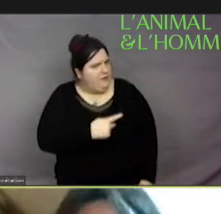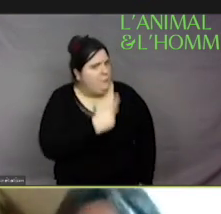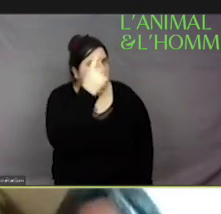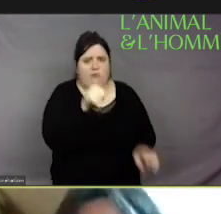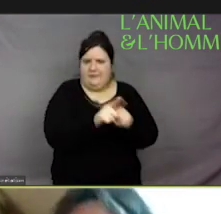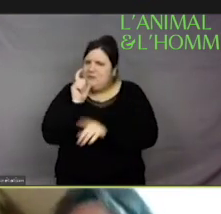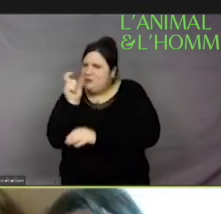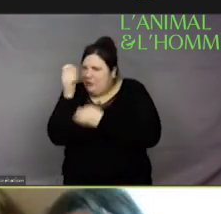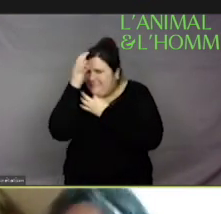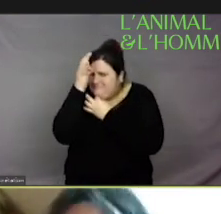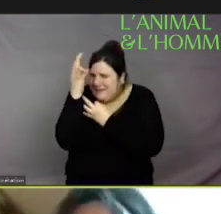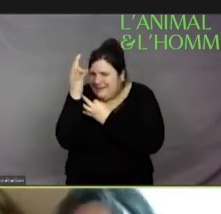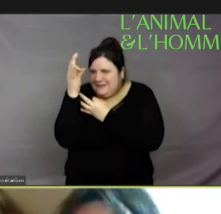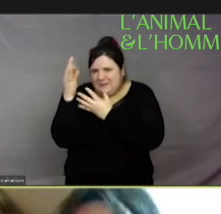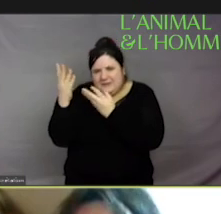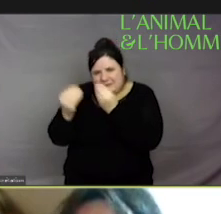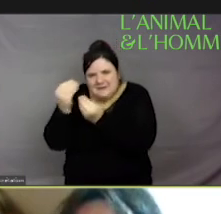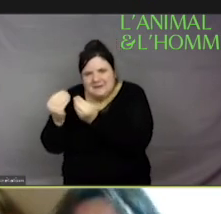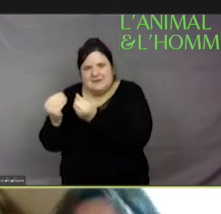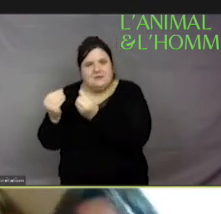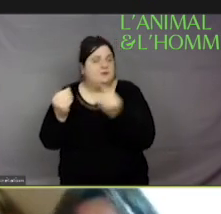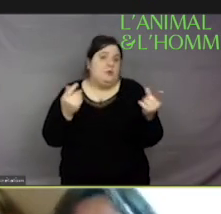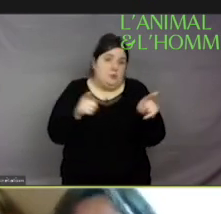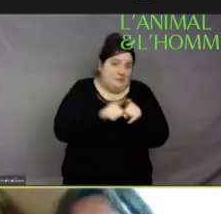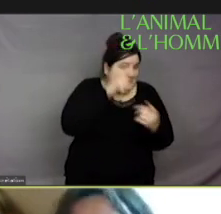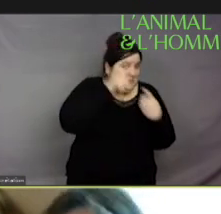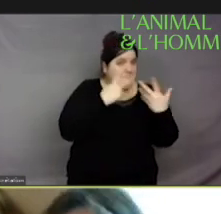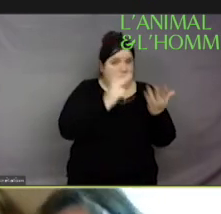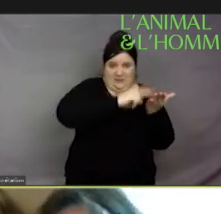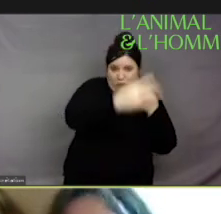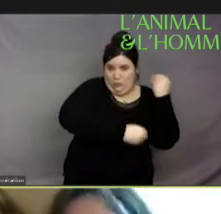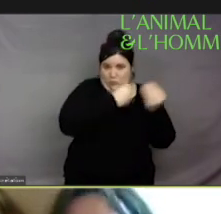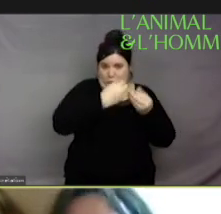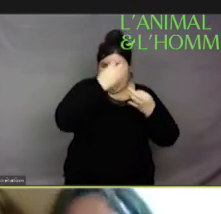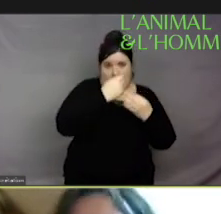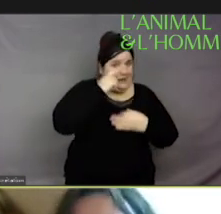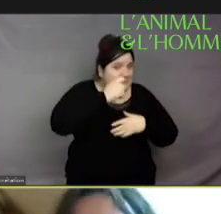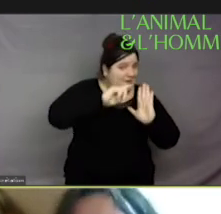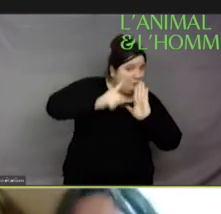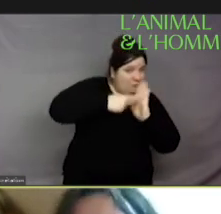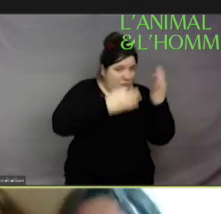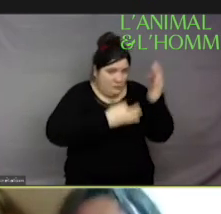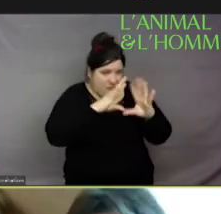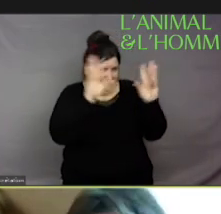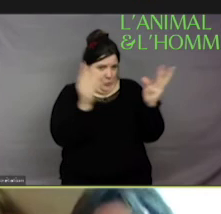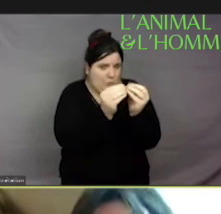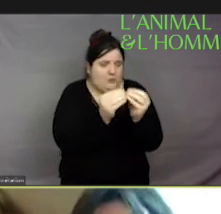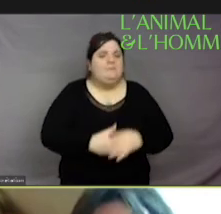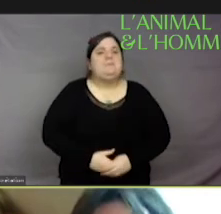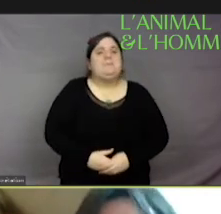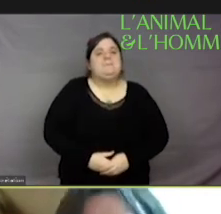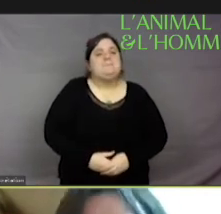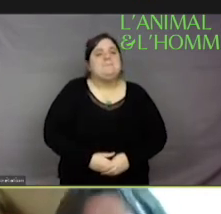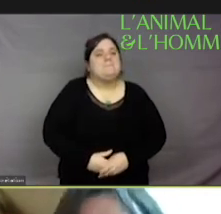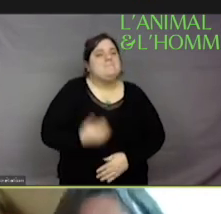supplémentaires, moins de précisions traductologiques et juridiques. Et puis, je voudrais évoquer là, en fait, Donald Brun, qui était